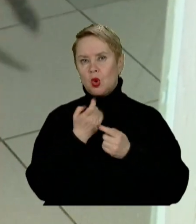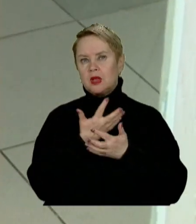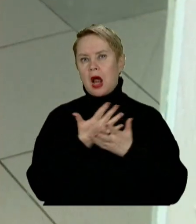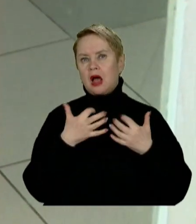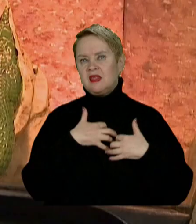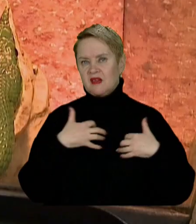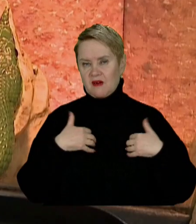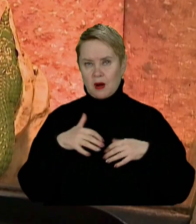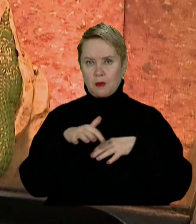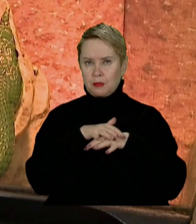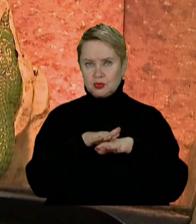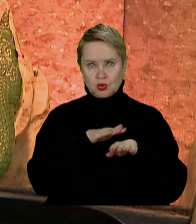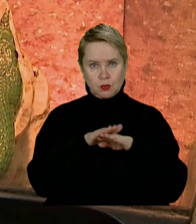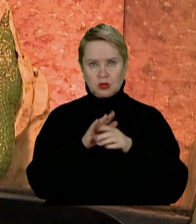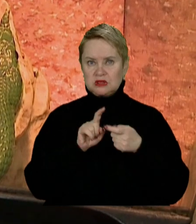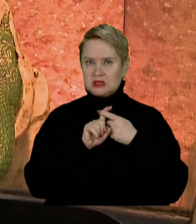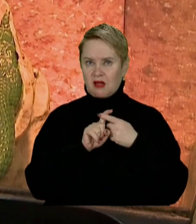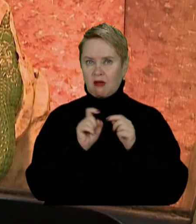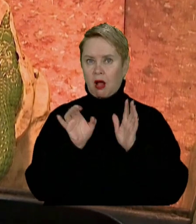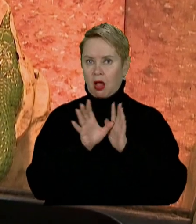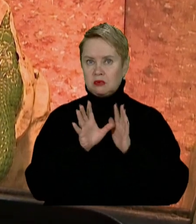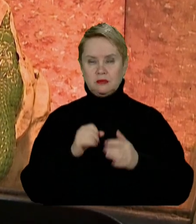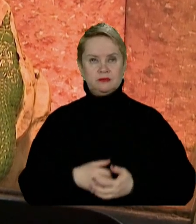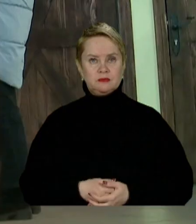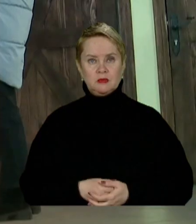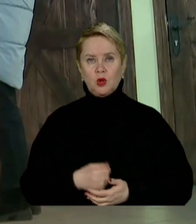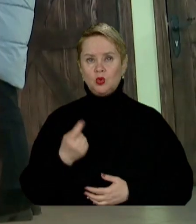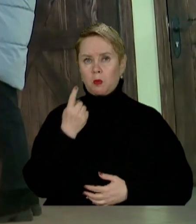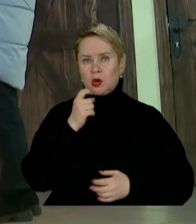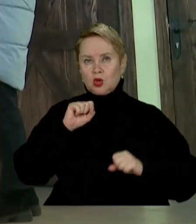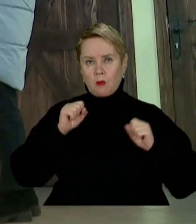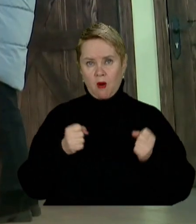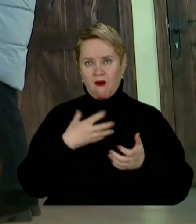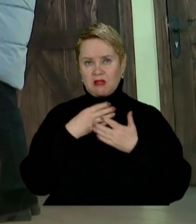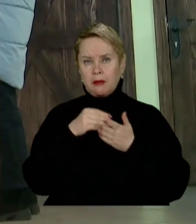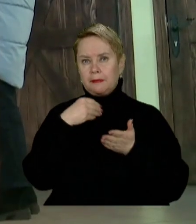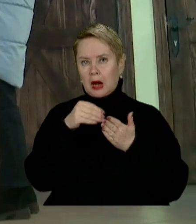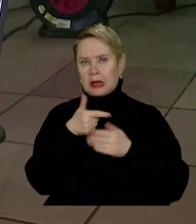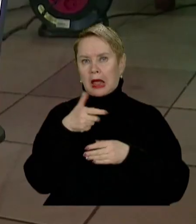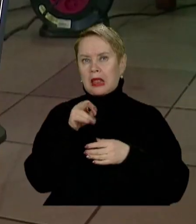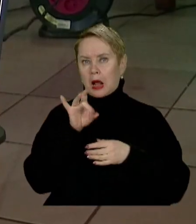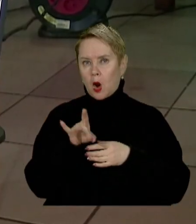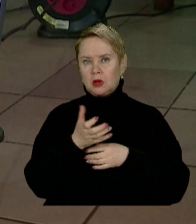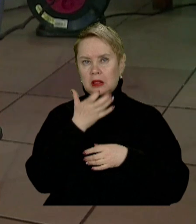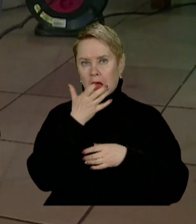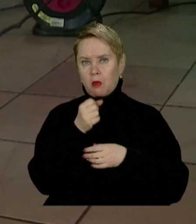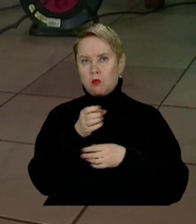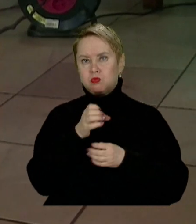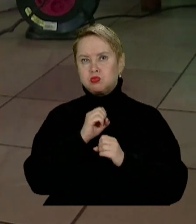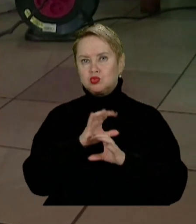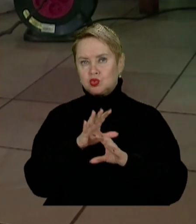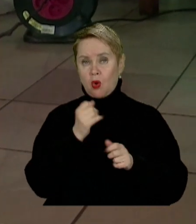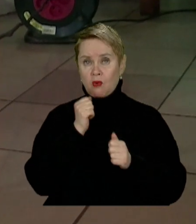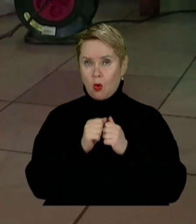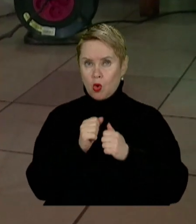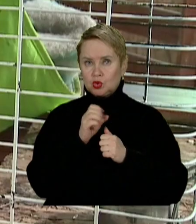видів тварин. Приміщення повністю залежать від електроенергії. До перших морозів власники придбали генератор та теплову пушку. А